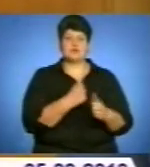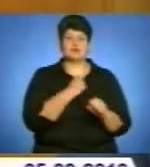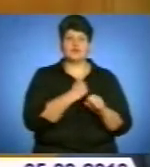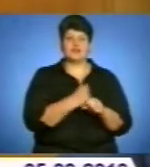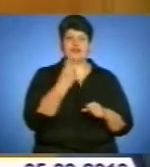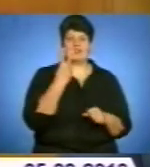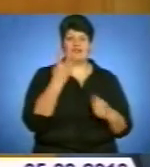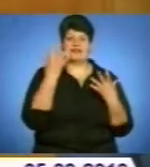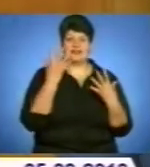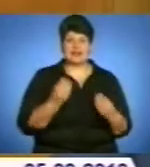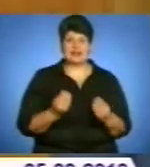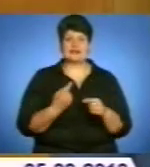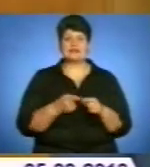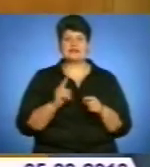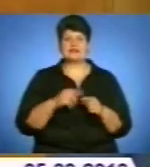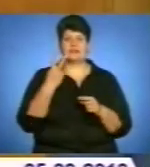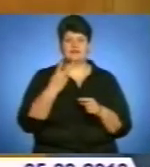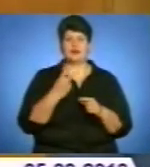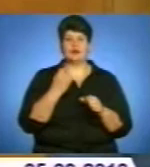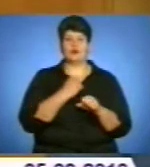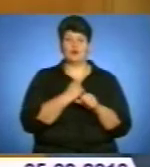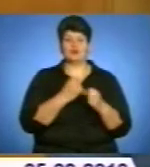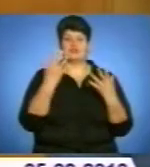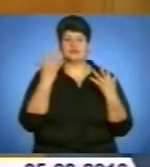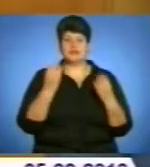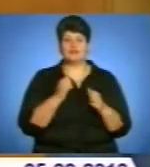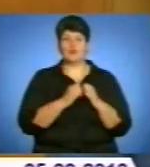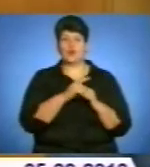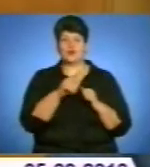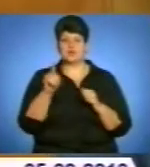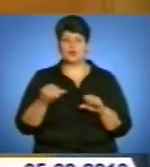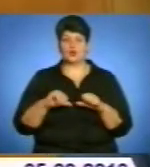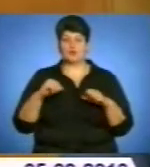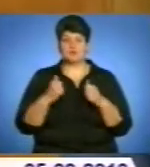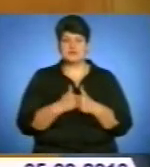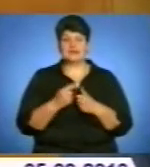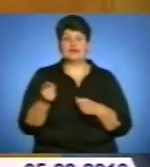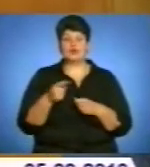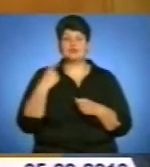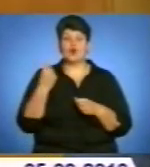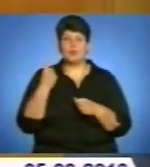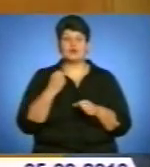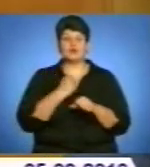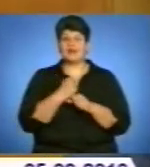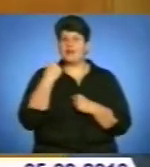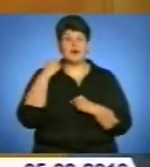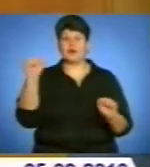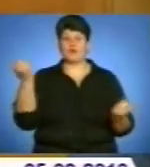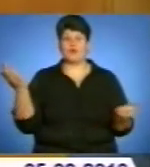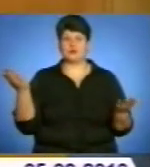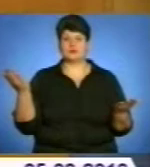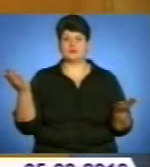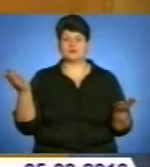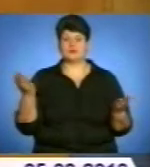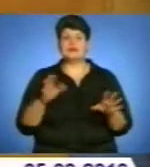дні. Середня статистична, це два робочі дні було в кожній комісії. ми таким чином Тернопільська область встановила рекорд. Ми